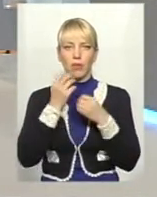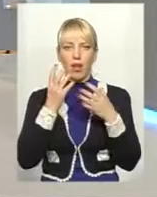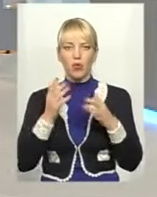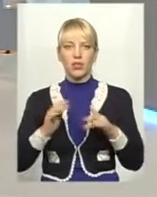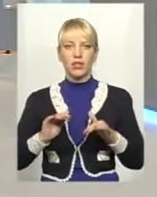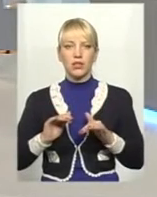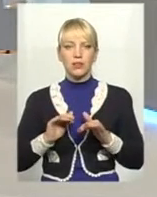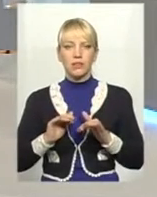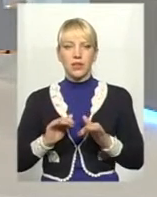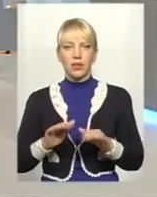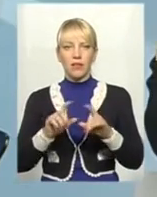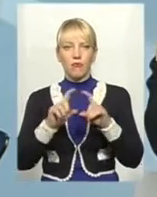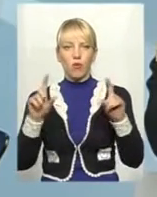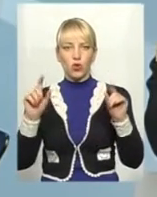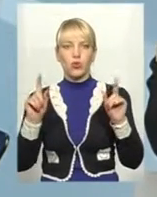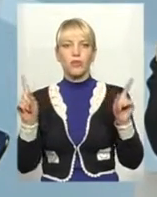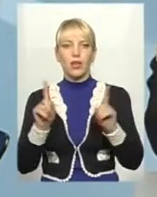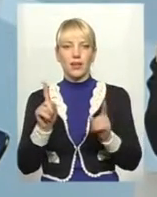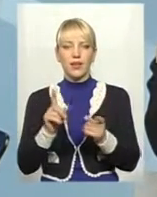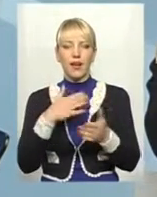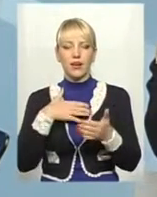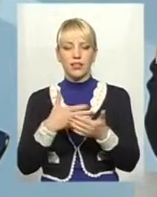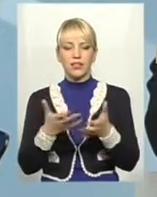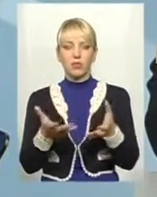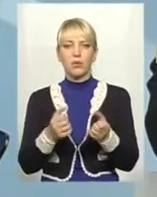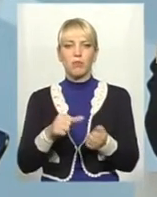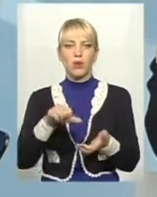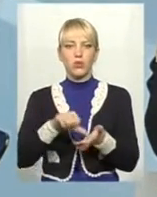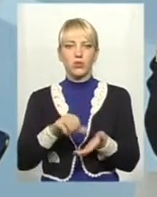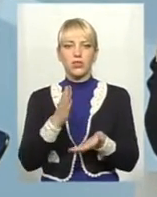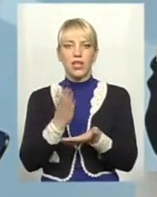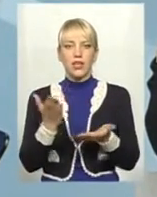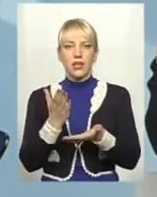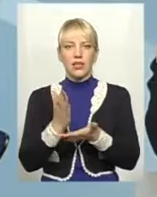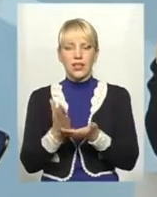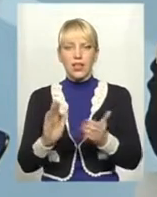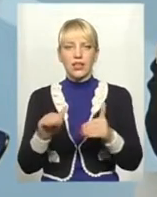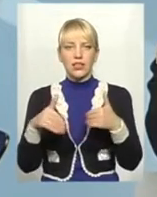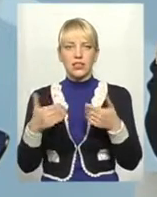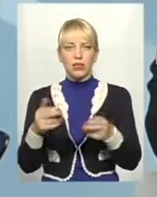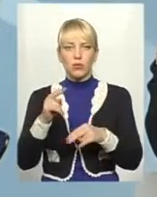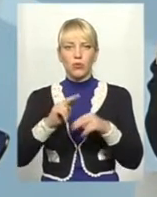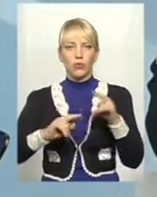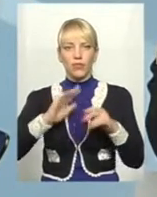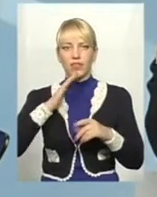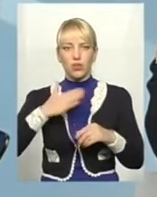фондом, який активно приймає участь і з'являється ініціатором будівництва ліфта в нашому госпіталі,